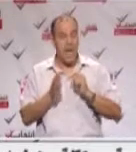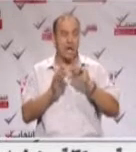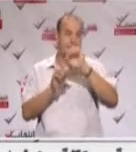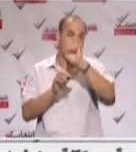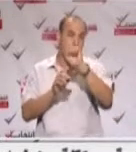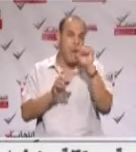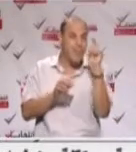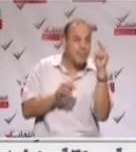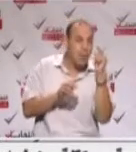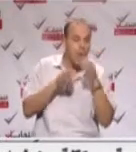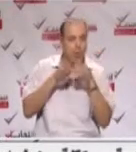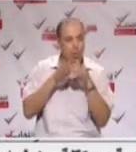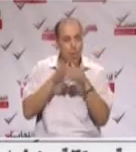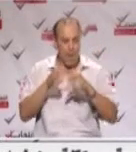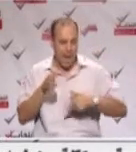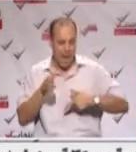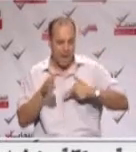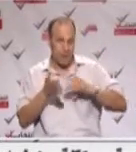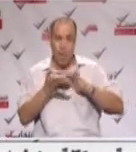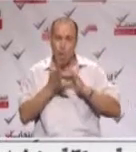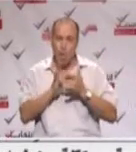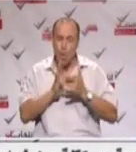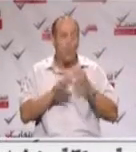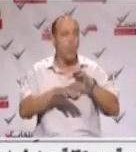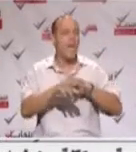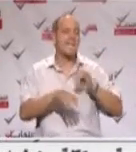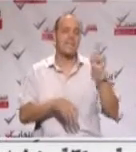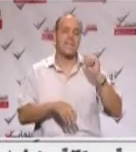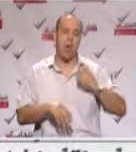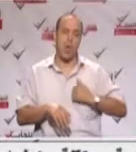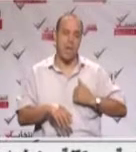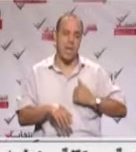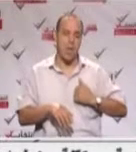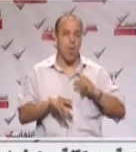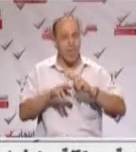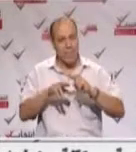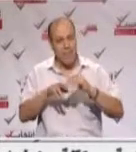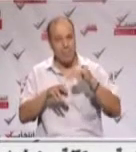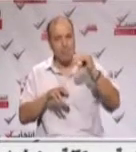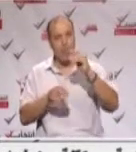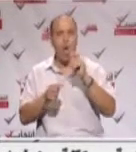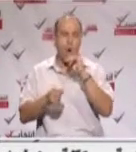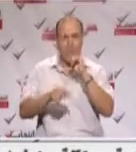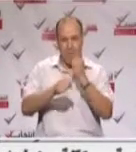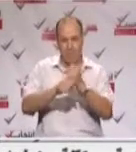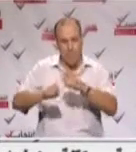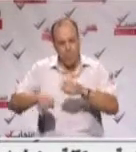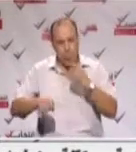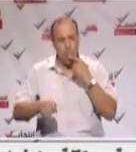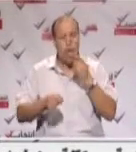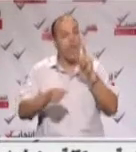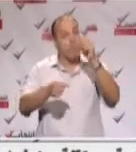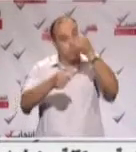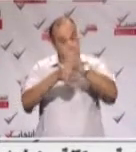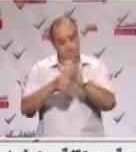هسبول سوف تطالب بتحسين ظروف العيش لكل أهالي وليز الزغوين وبالتنمية وتسويت وضعية عمال الحضائر وأحداث تغطي